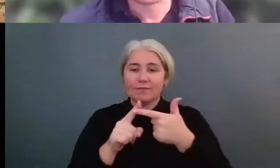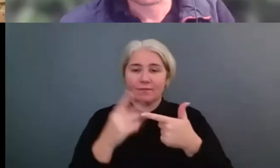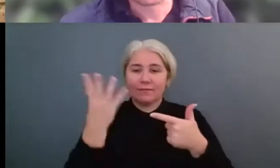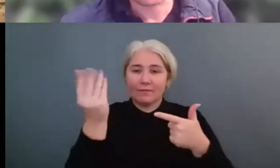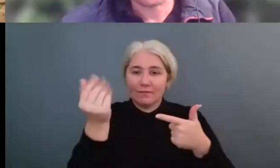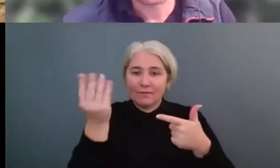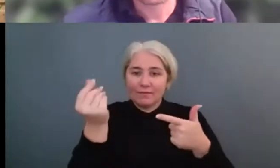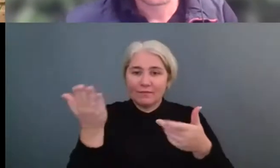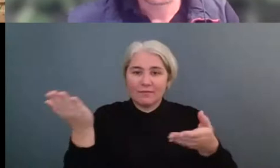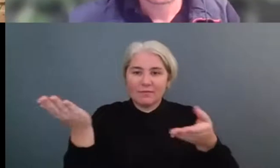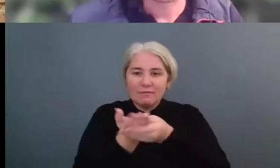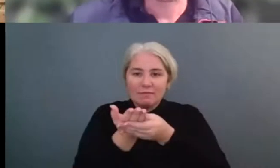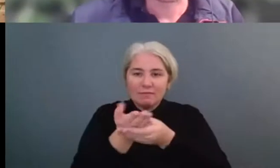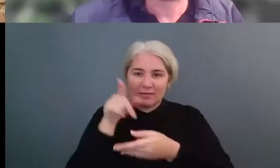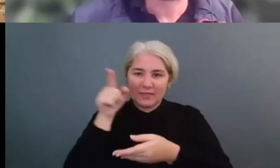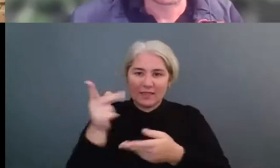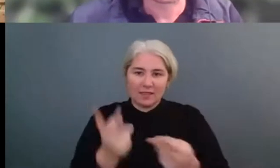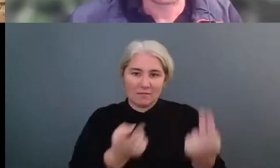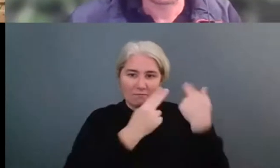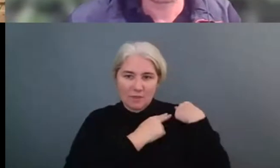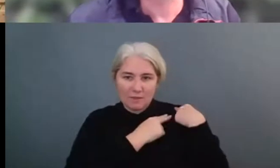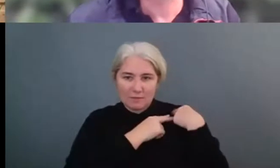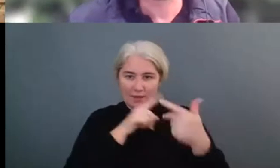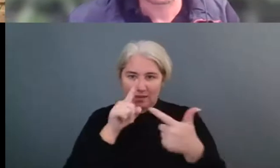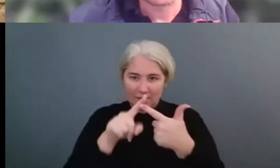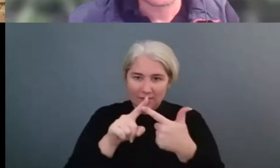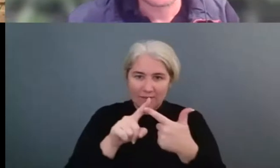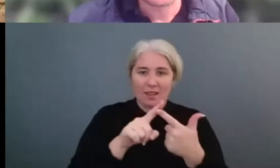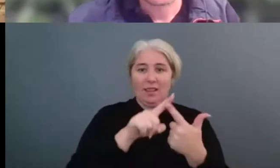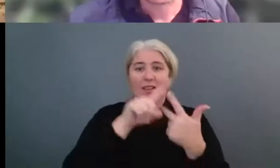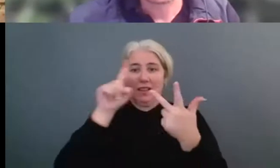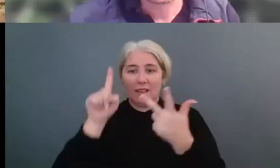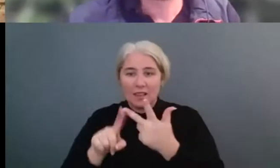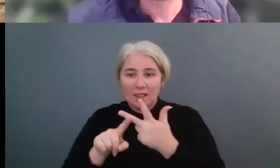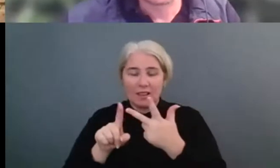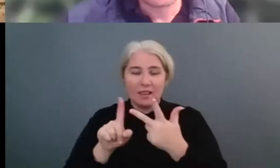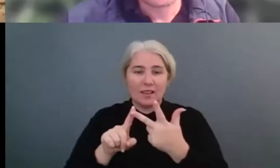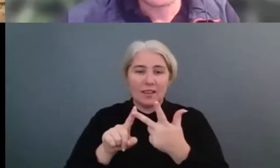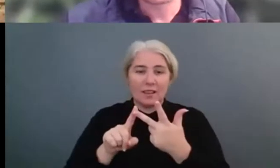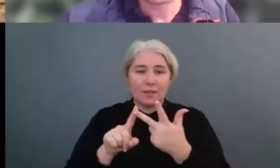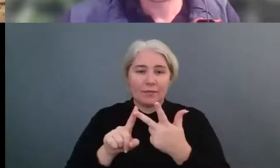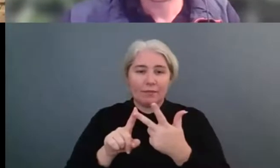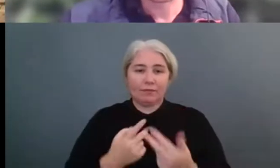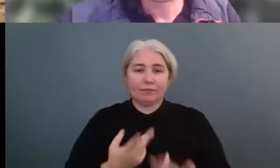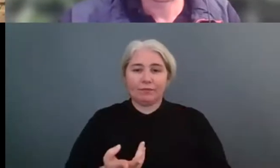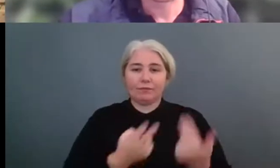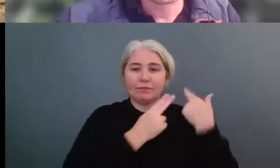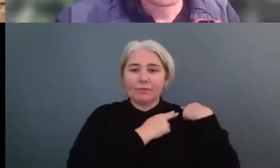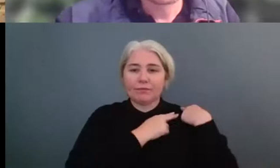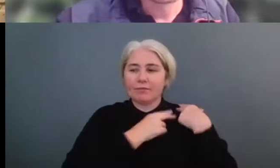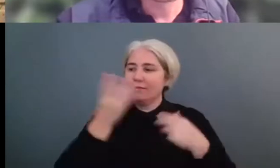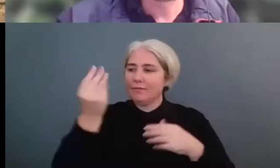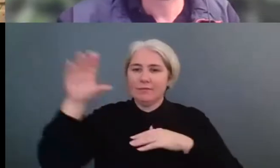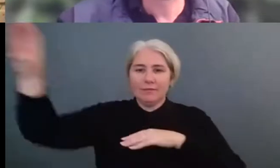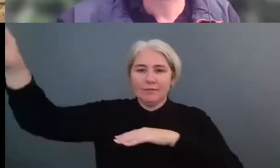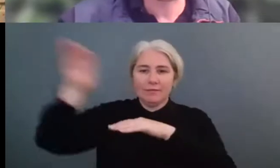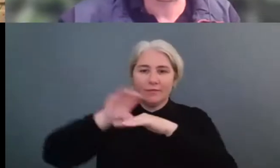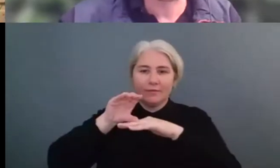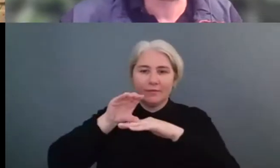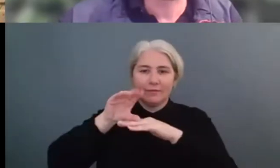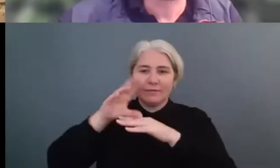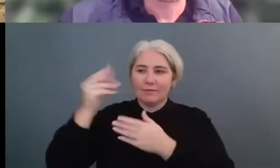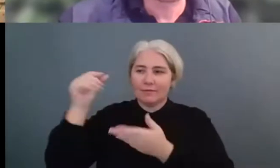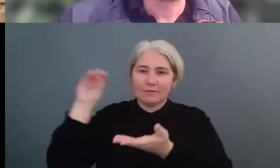des sponsors et les sponsors ont une responsabilité d'exigence vis-à-vis à mon sens de ce qu'ils